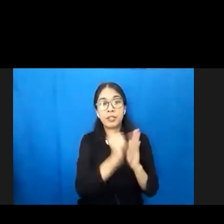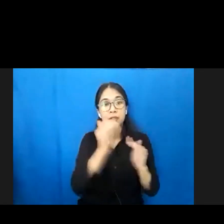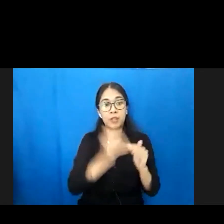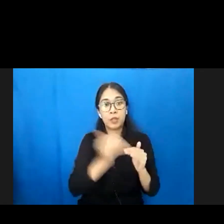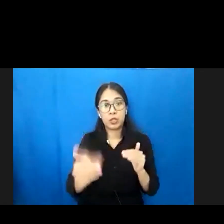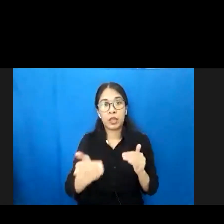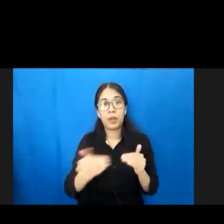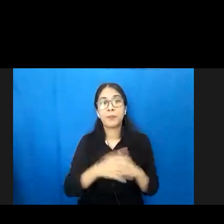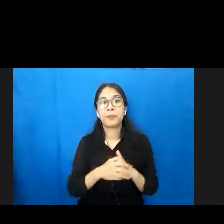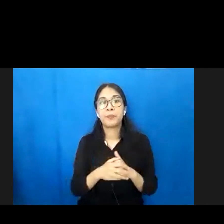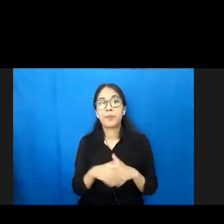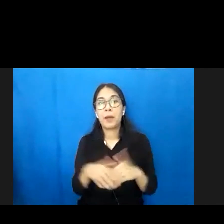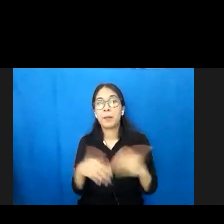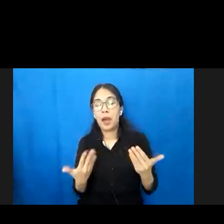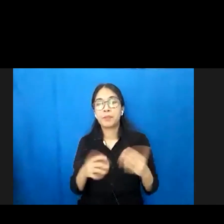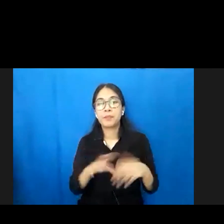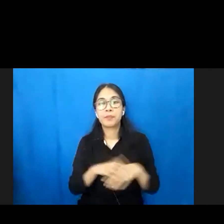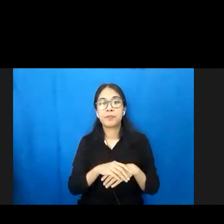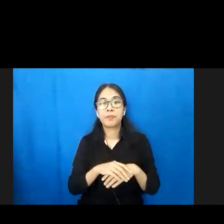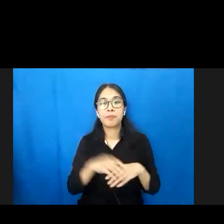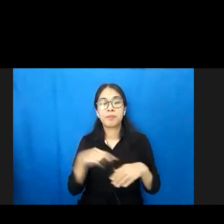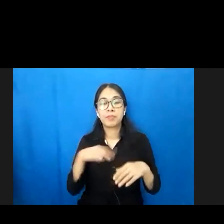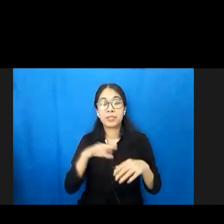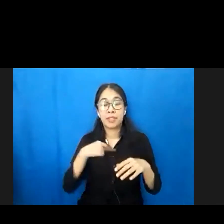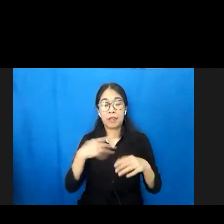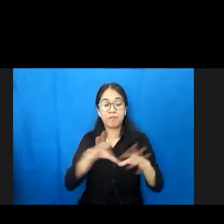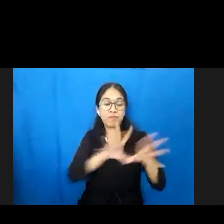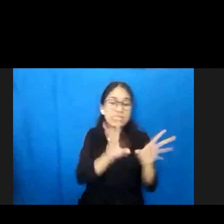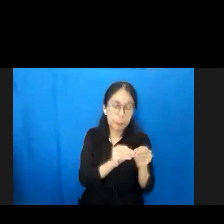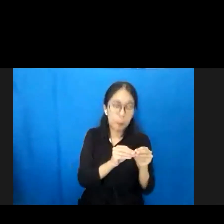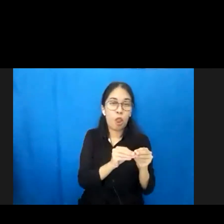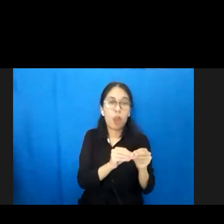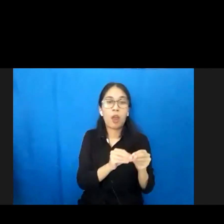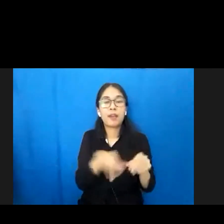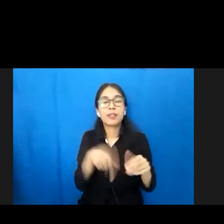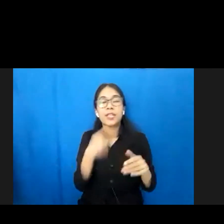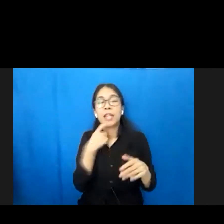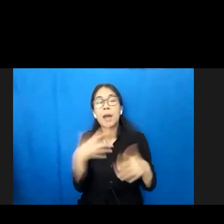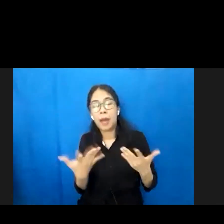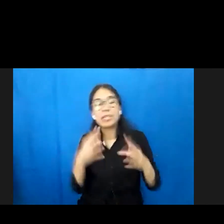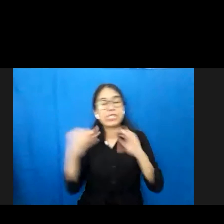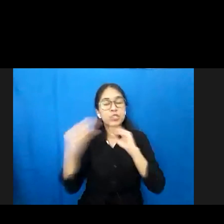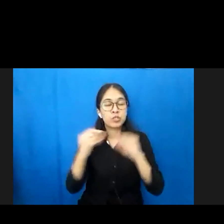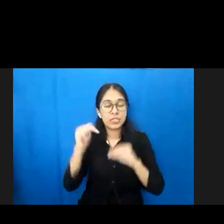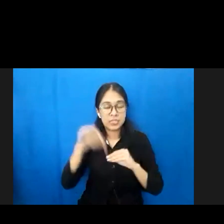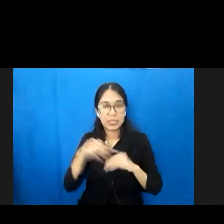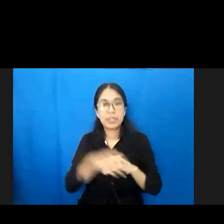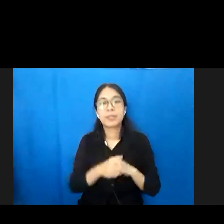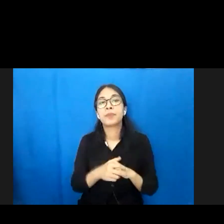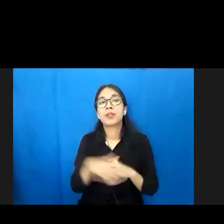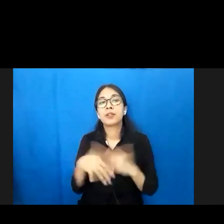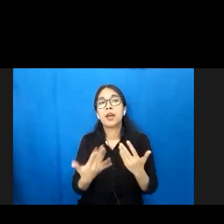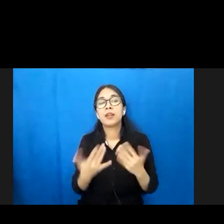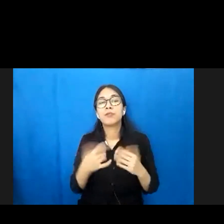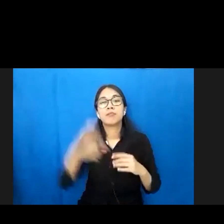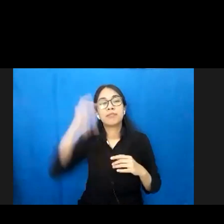dengan kesimpulan yang mbak saya di blog tentang diskusi hari ini tentang strategi dari Satgas